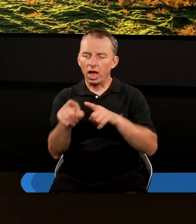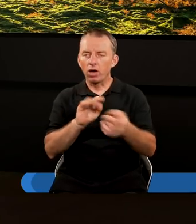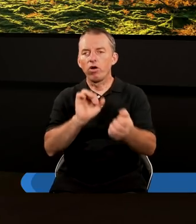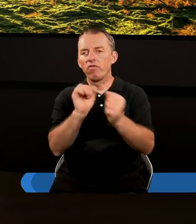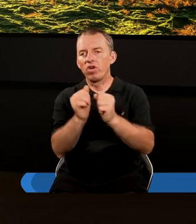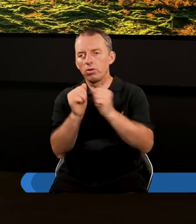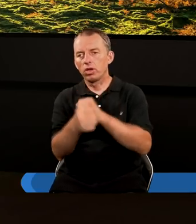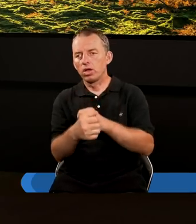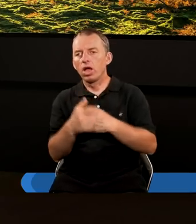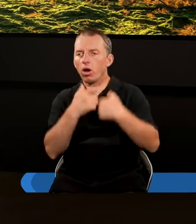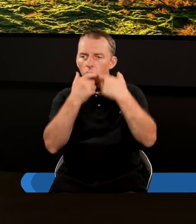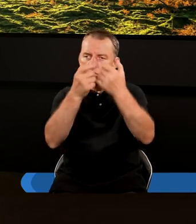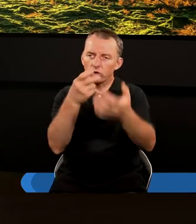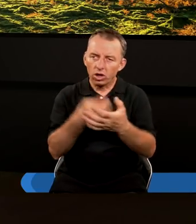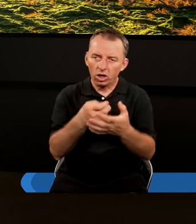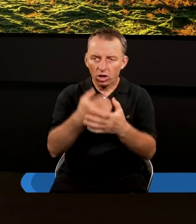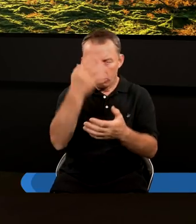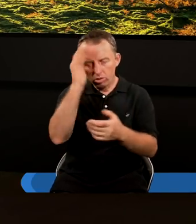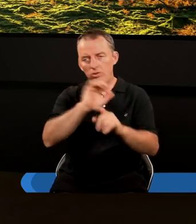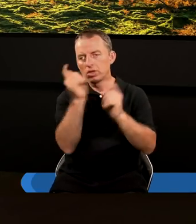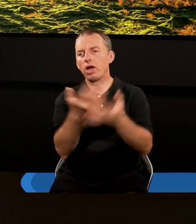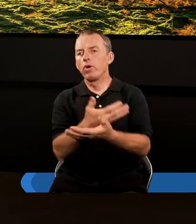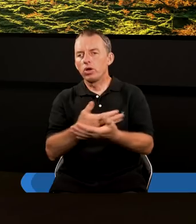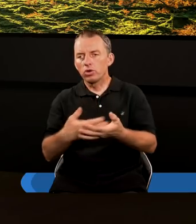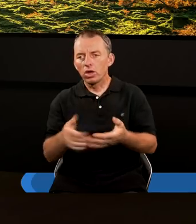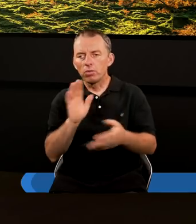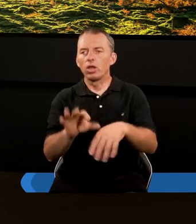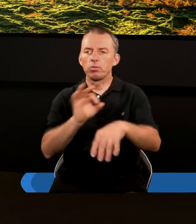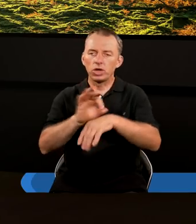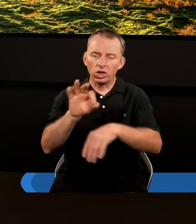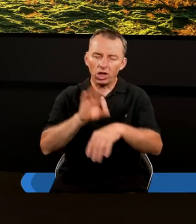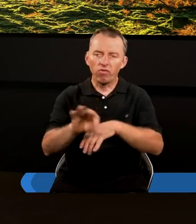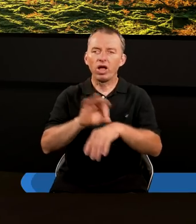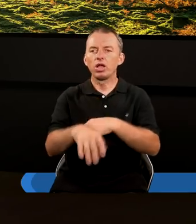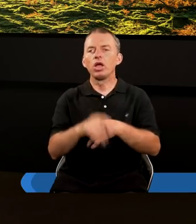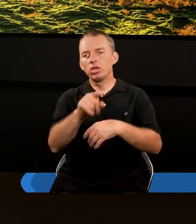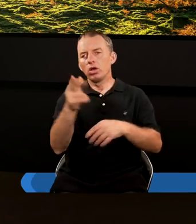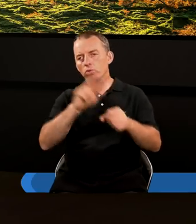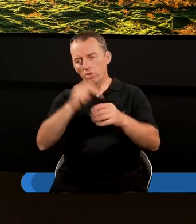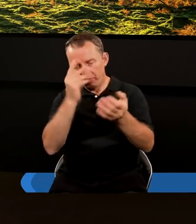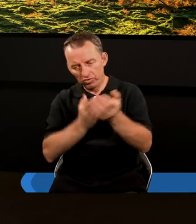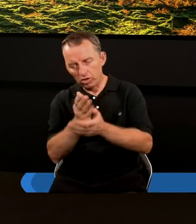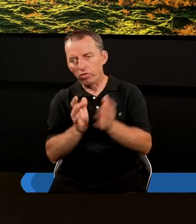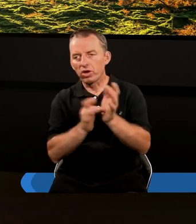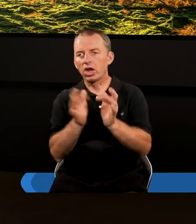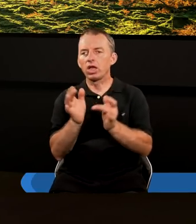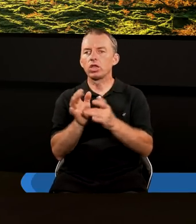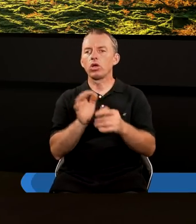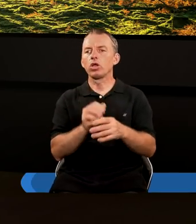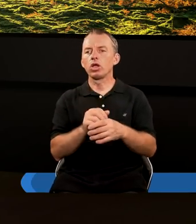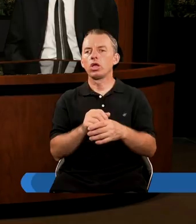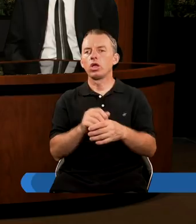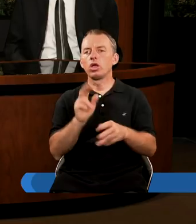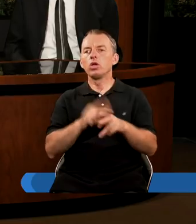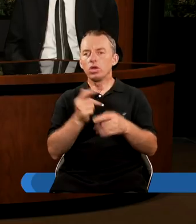wymienionych. Będzie głoszona Ewangelia o Królestwie po całej Ziemi. Będą przyśladowania tych, którzy wierzą w Chrystusa. Dziwne rzeczy,